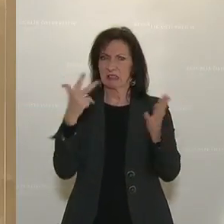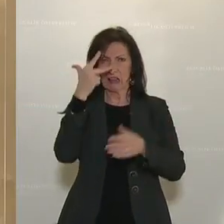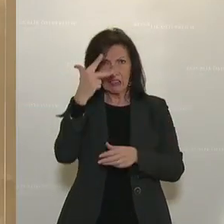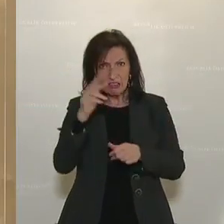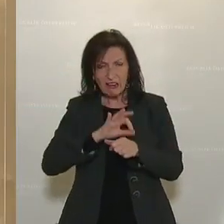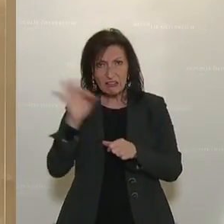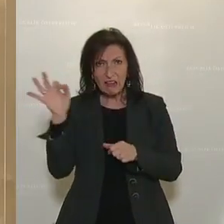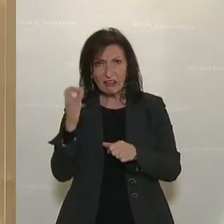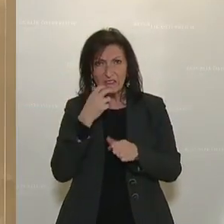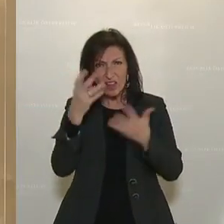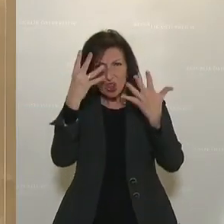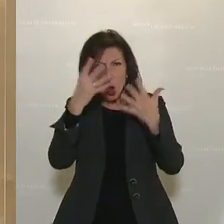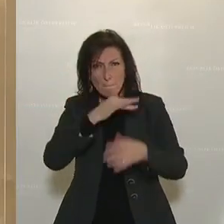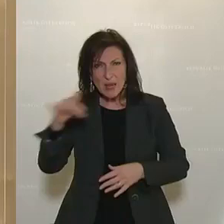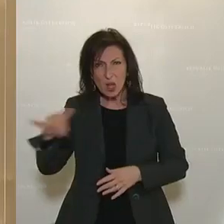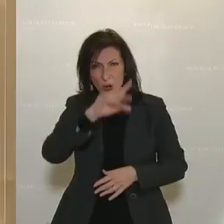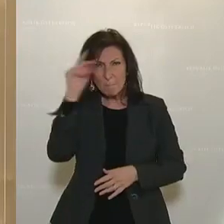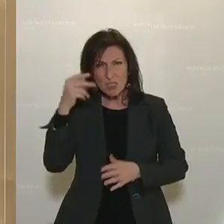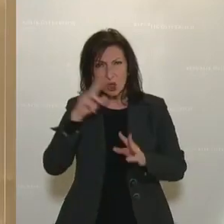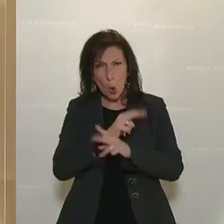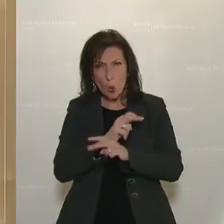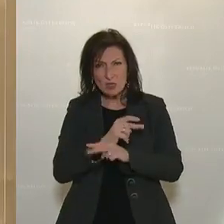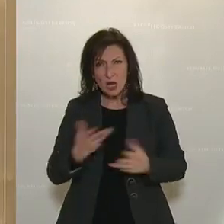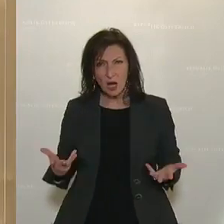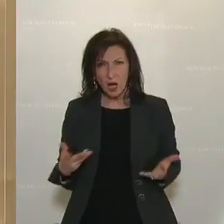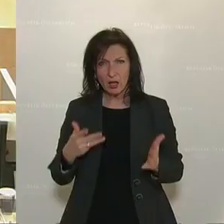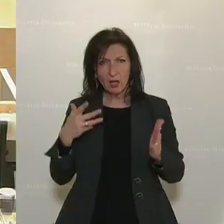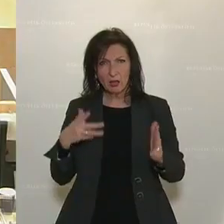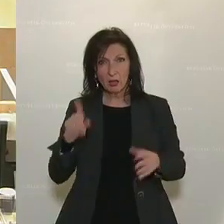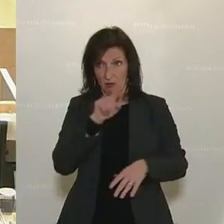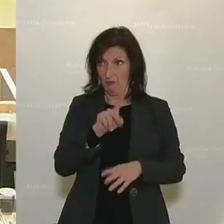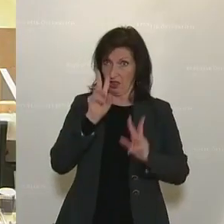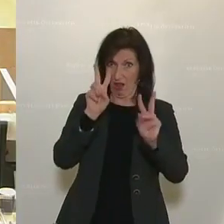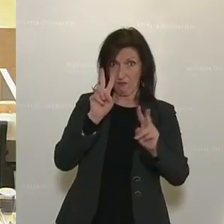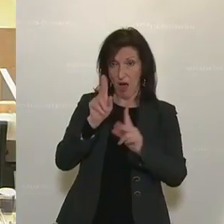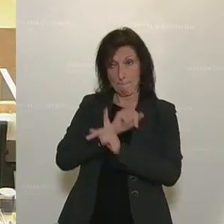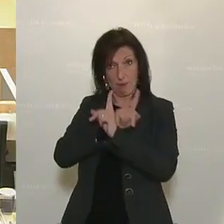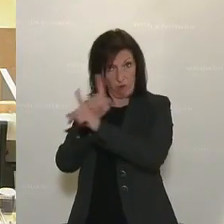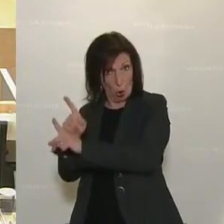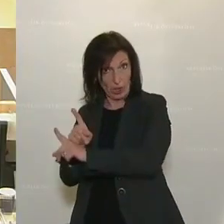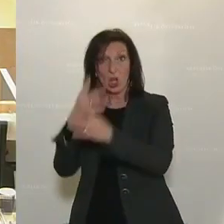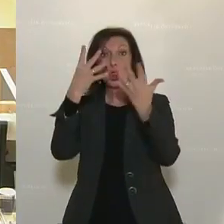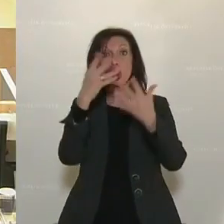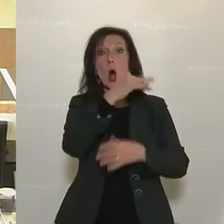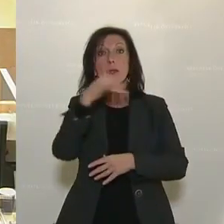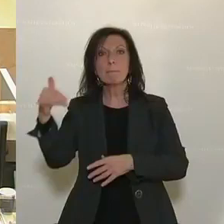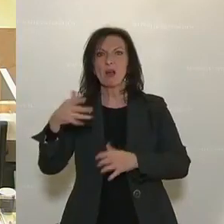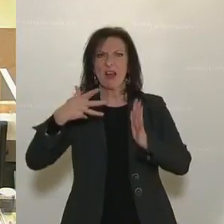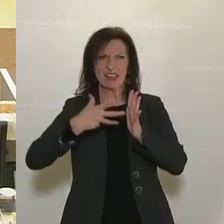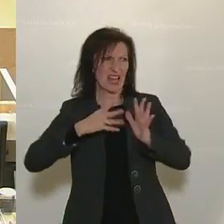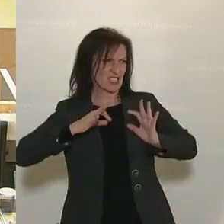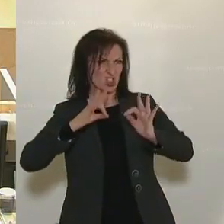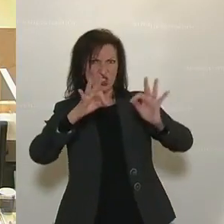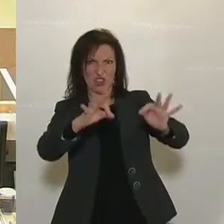Tagen wollen Sie neun Millionen Österreicher, sollten Sie ihrer Nötigung Folge leisten, dann durch eine Teststraße oder durch